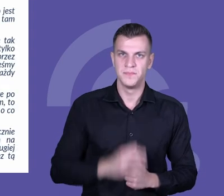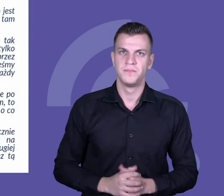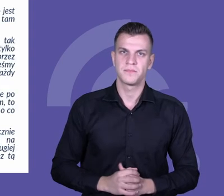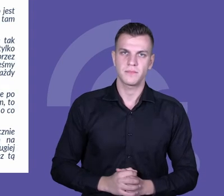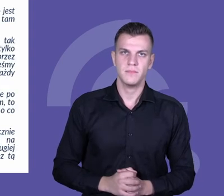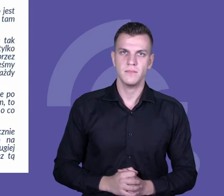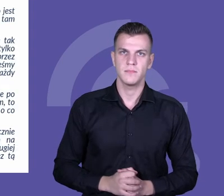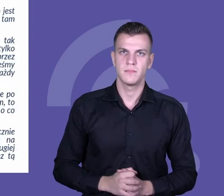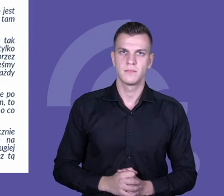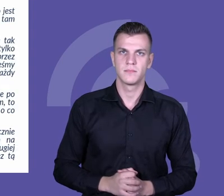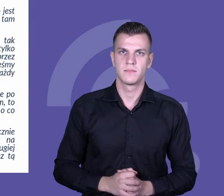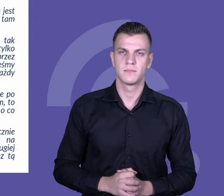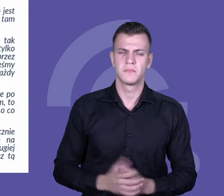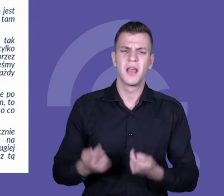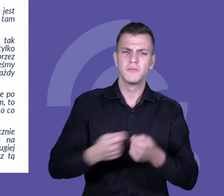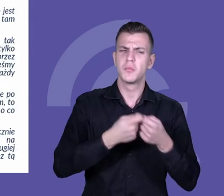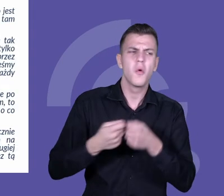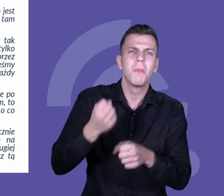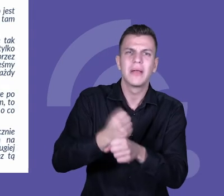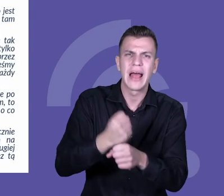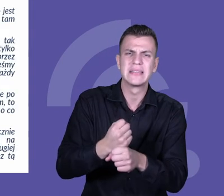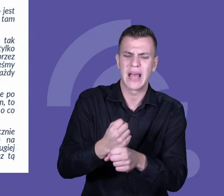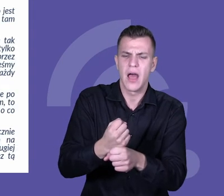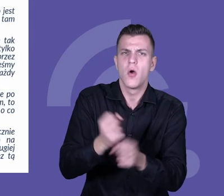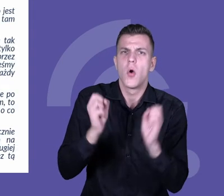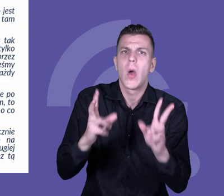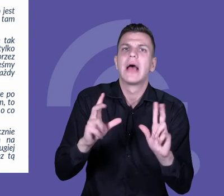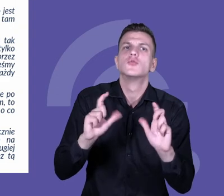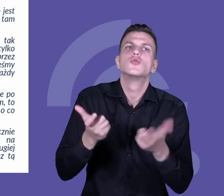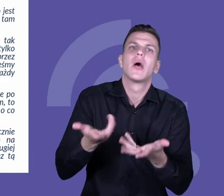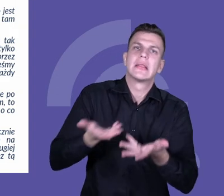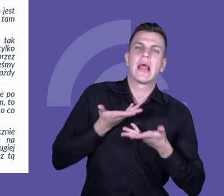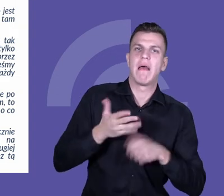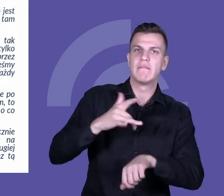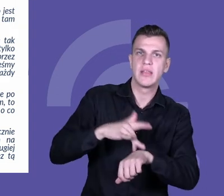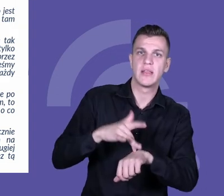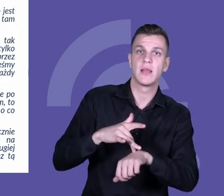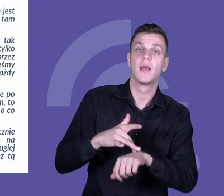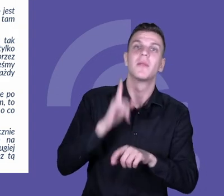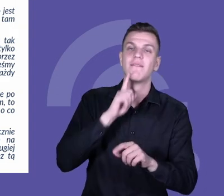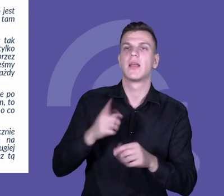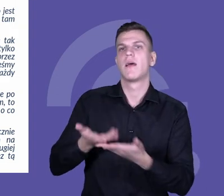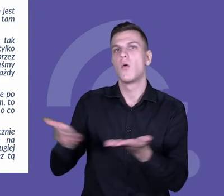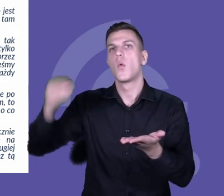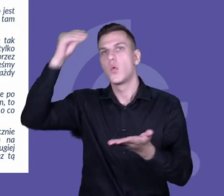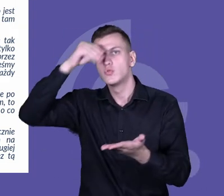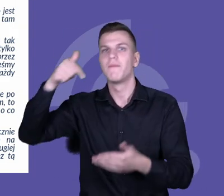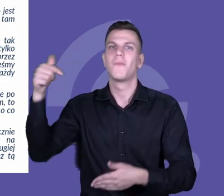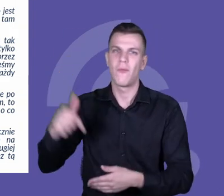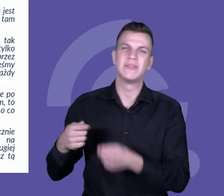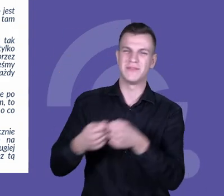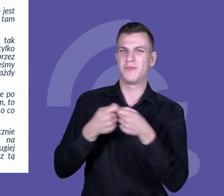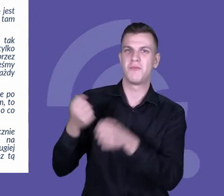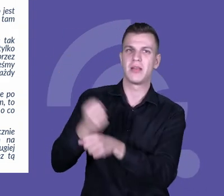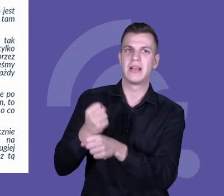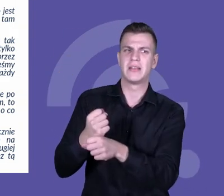I co dała ta współpraca? No bo mówimy, że uczniowie powinni współpracować w klasie, ale co to de facto uczniom